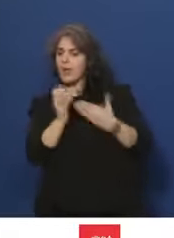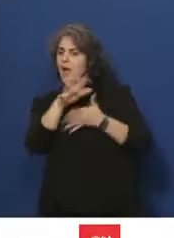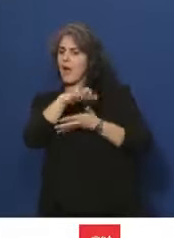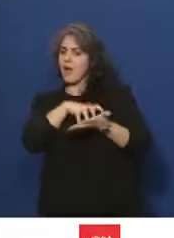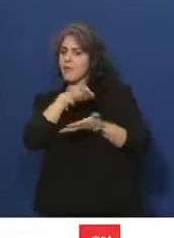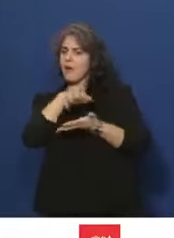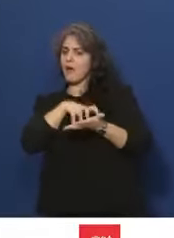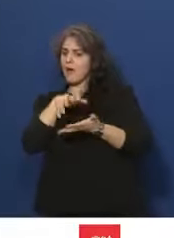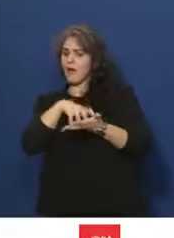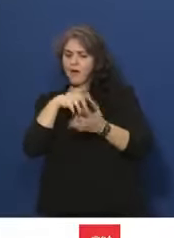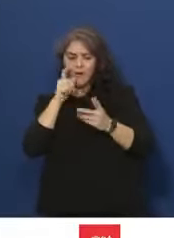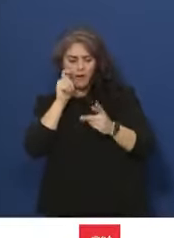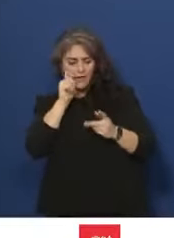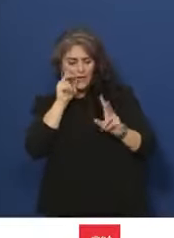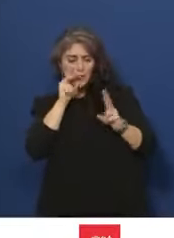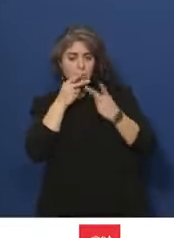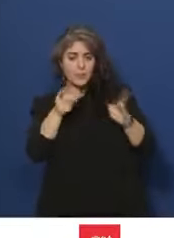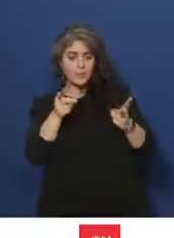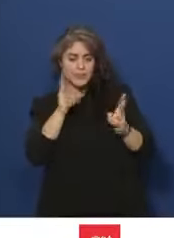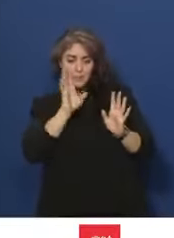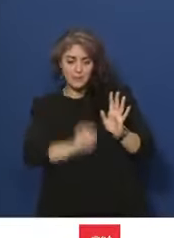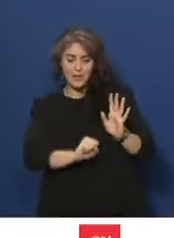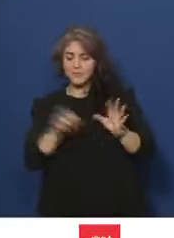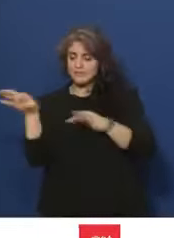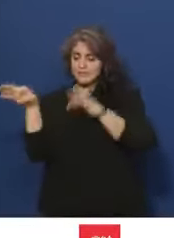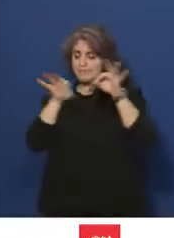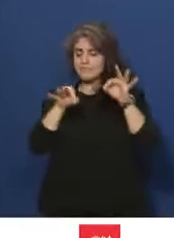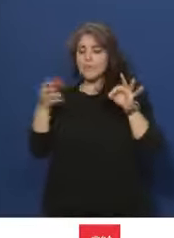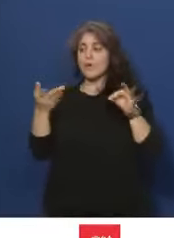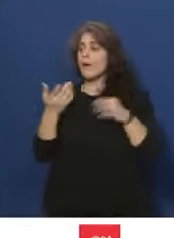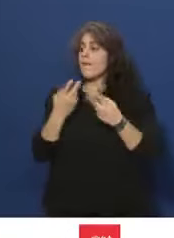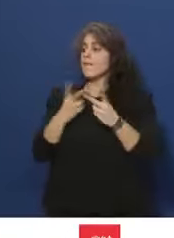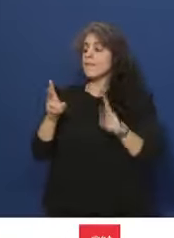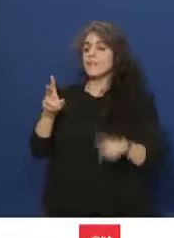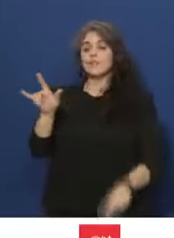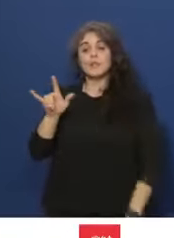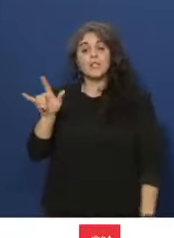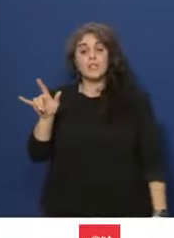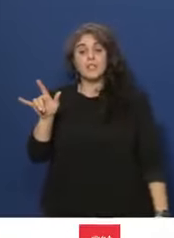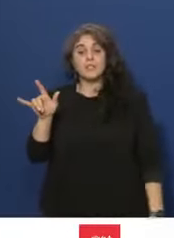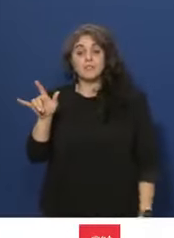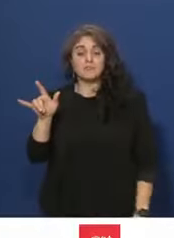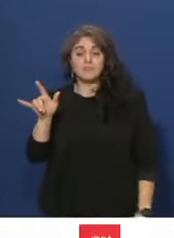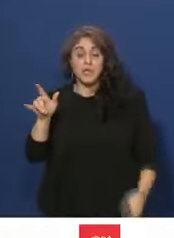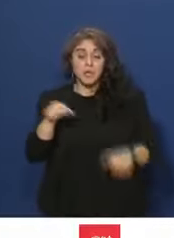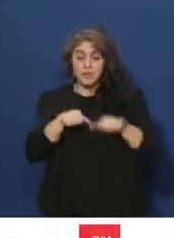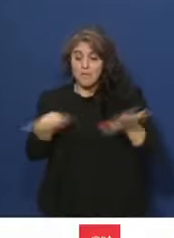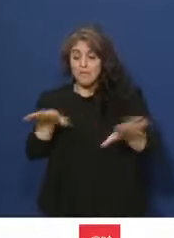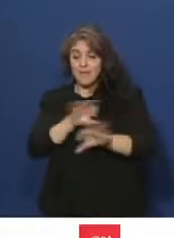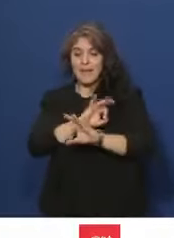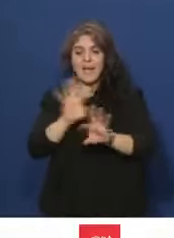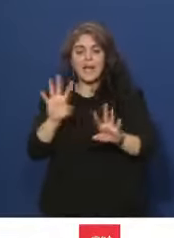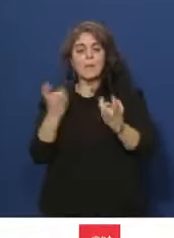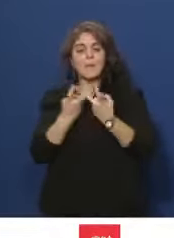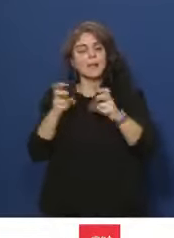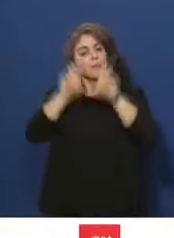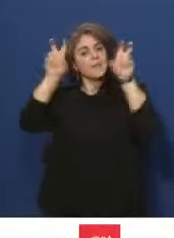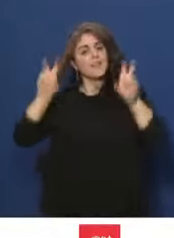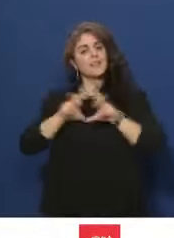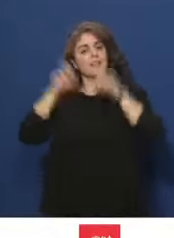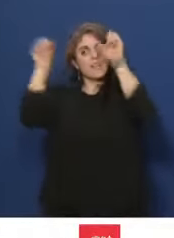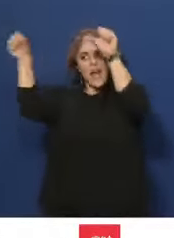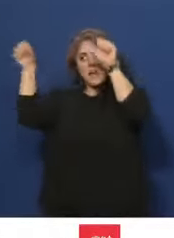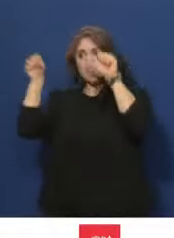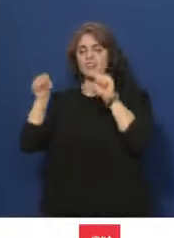rapport d'enquête publique que, je cite, « La ville de Lille ne semble pas avoir communiqué, comme en atteste le certificat d'affichage,